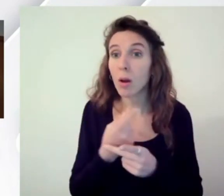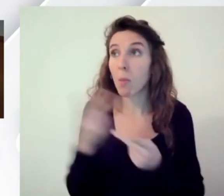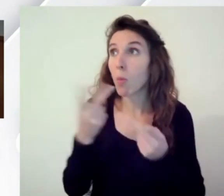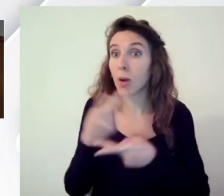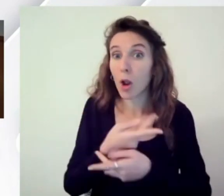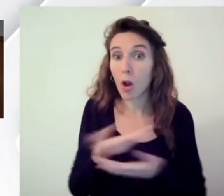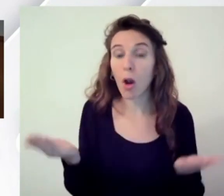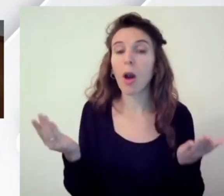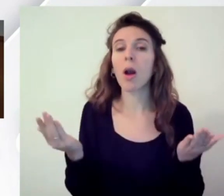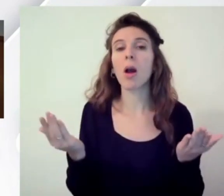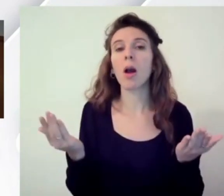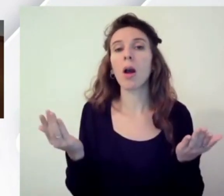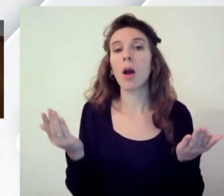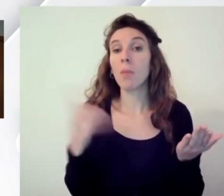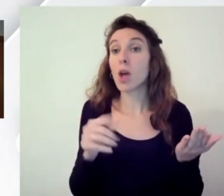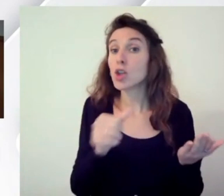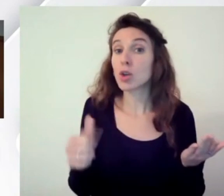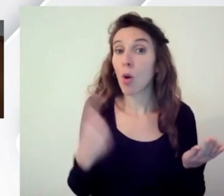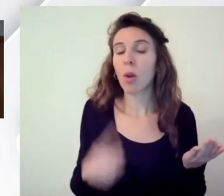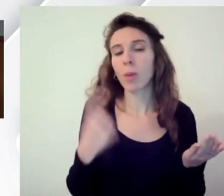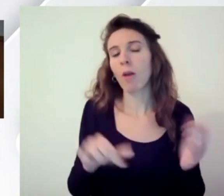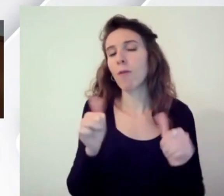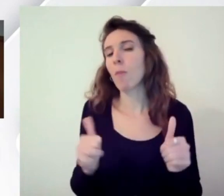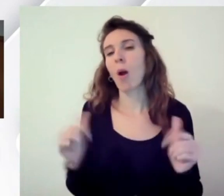che è l'unico modo davvero di fare innovazione e fare